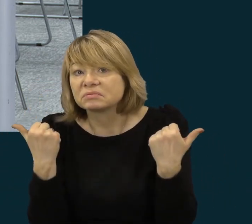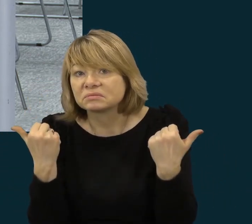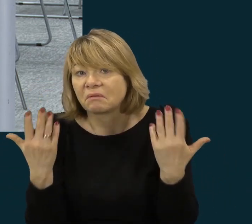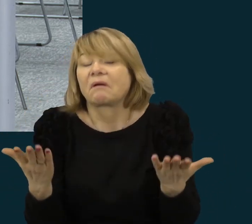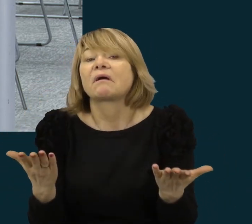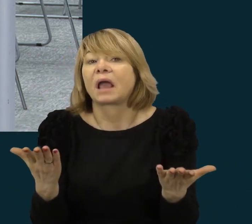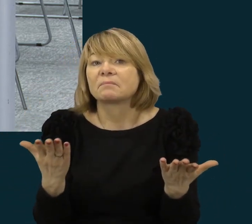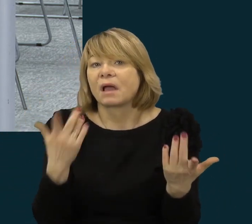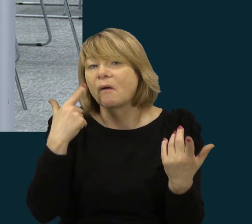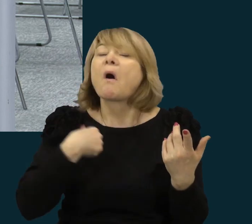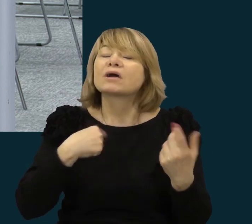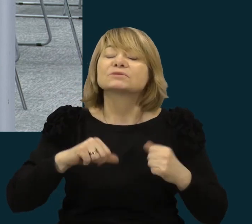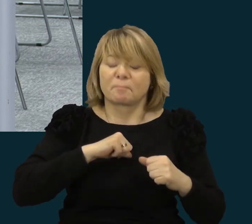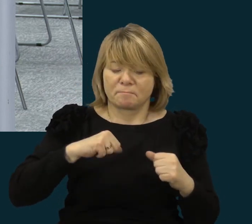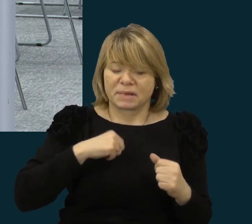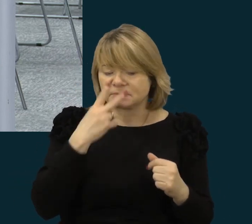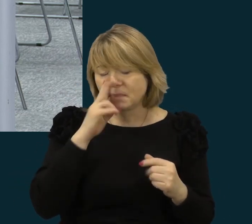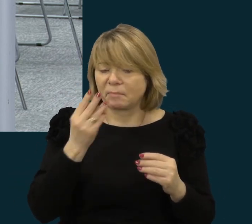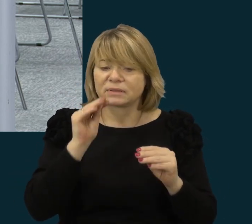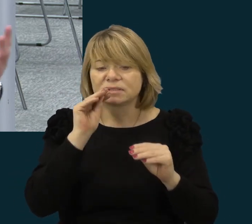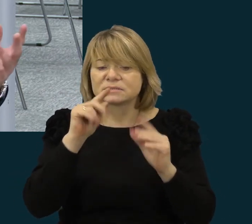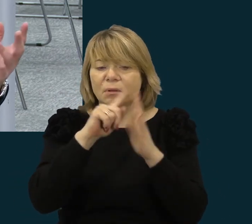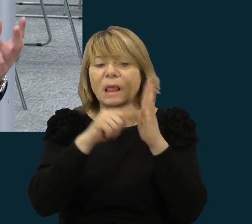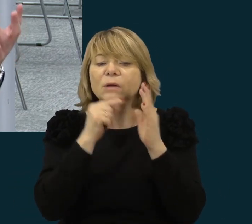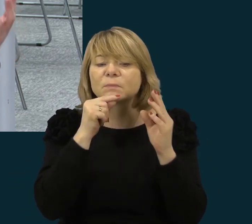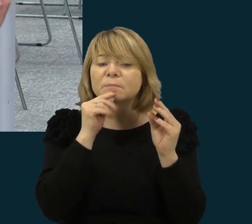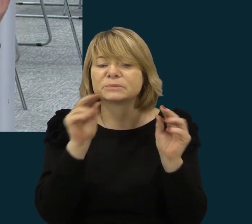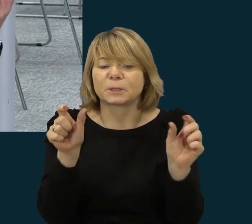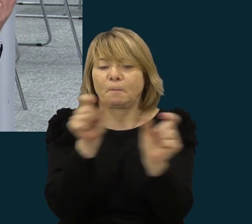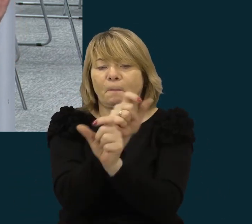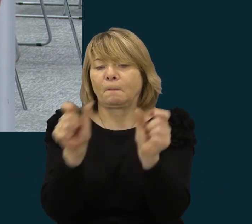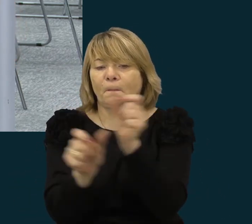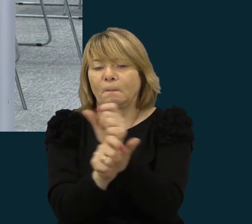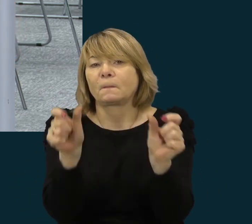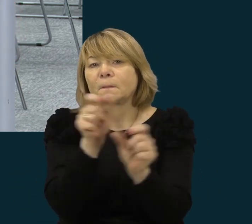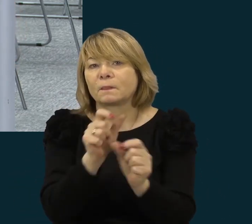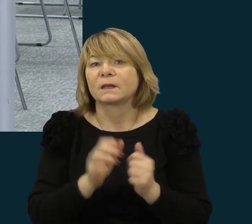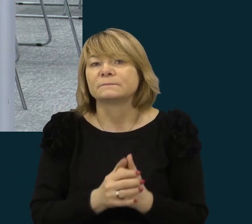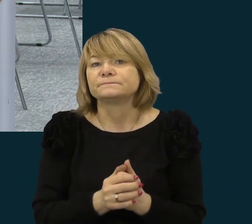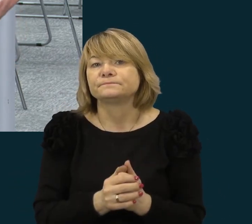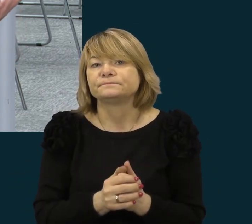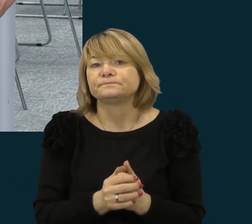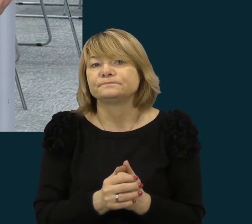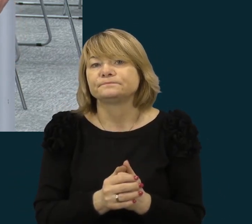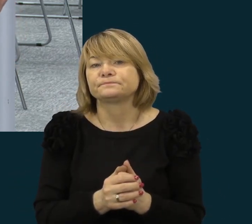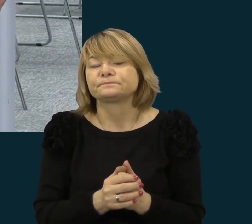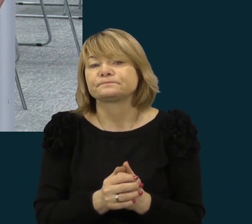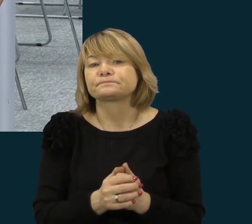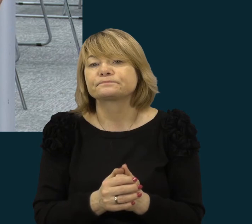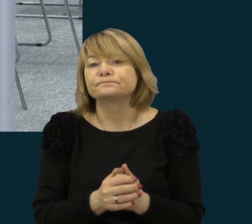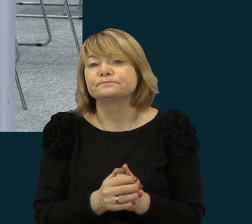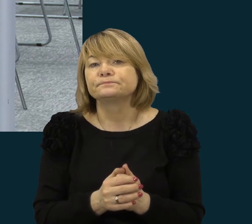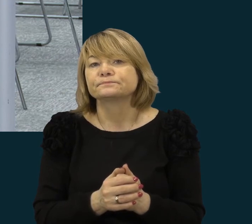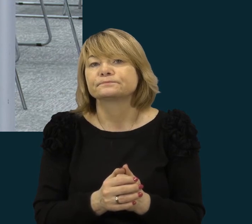klausimą. Tai yra tokia, sakykime, klišė, kad